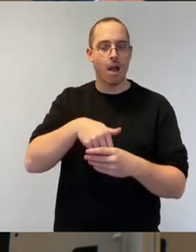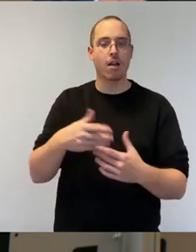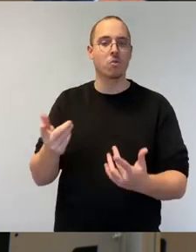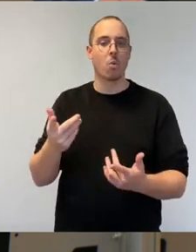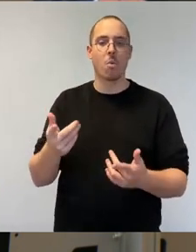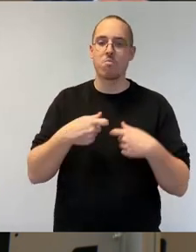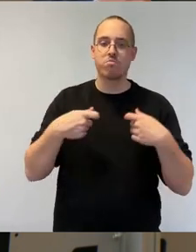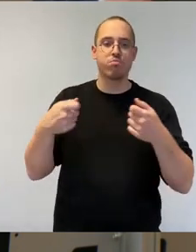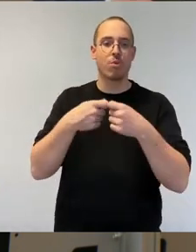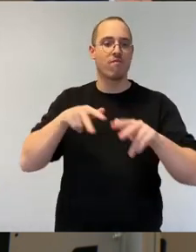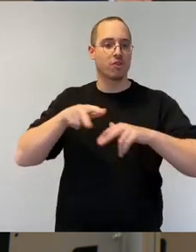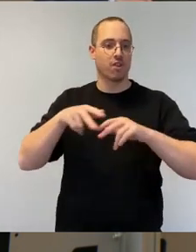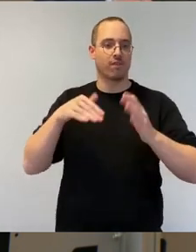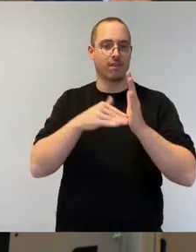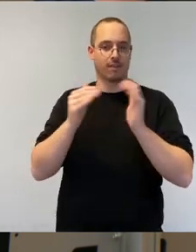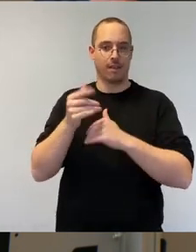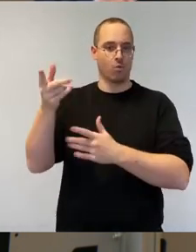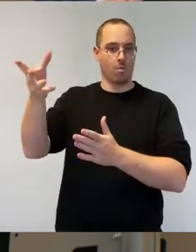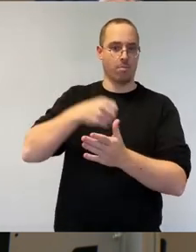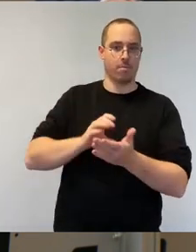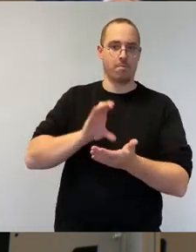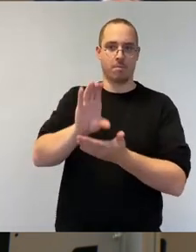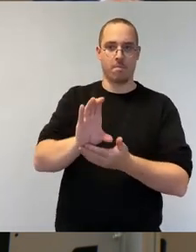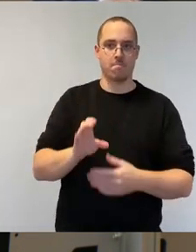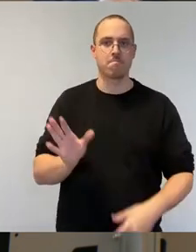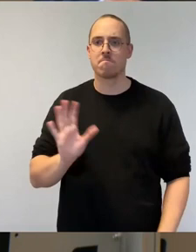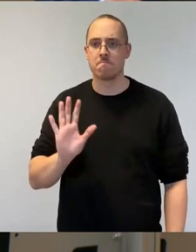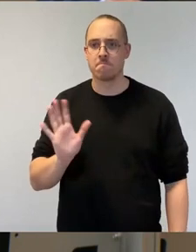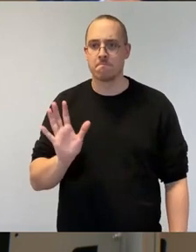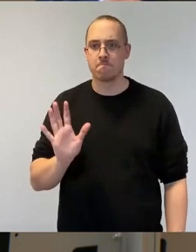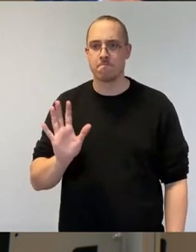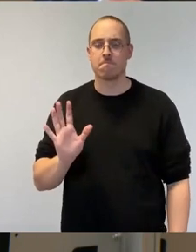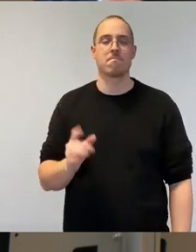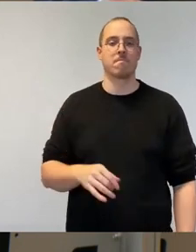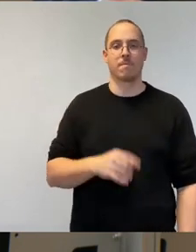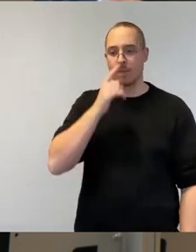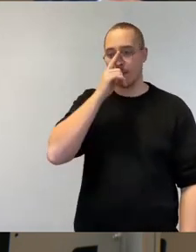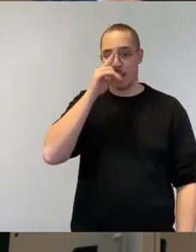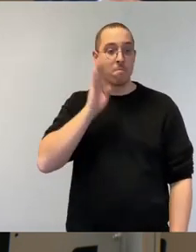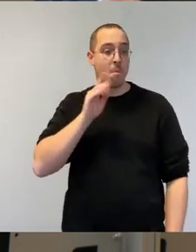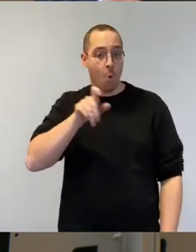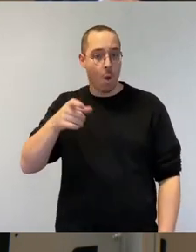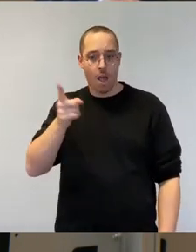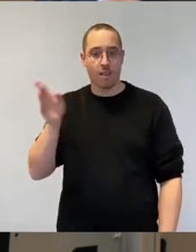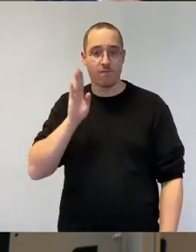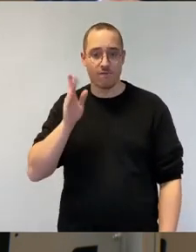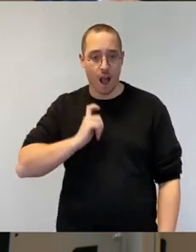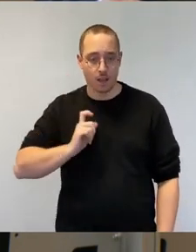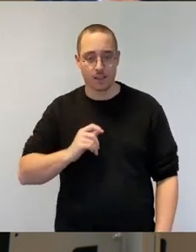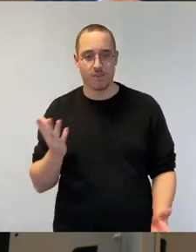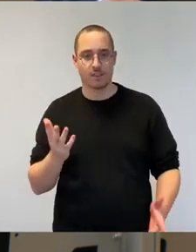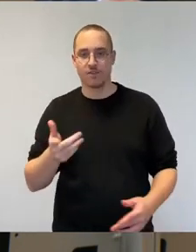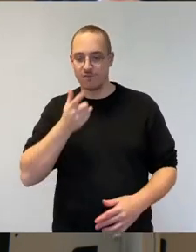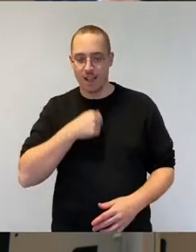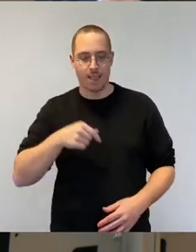Realpolitik in Bezug auf die soziale Leistungsfähigkeit unseres Landes. Sie erwarten weniger Anreizsysteme, die unser Land als sozialen Vollversorger in der Welt